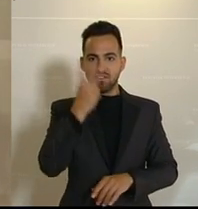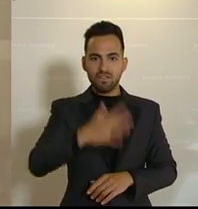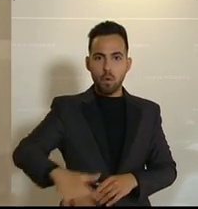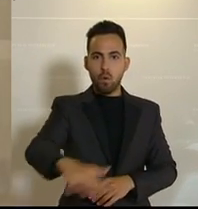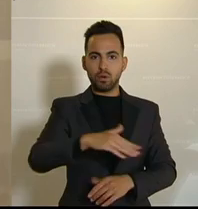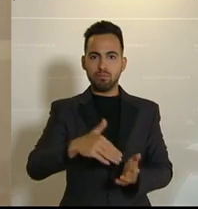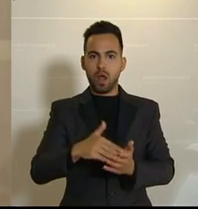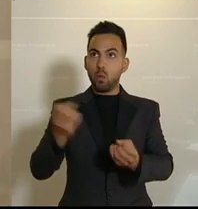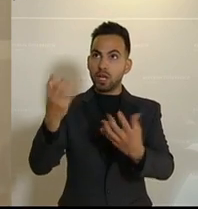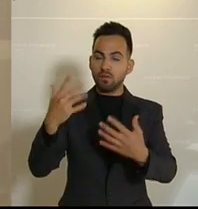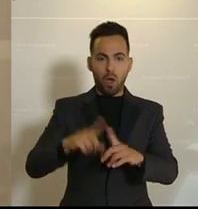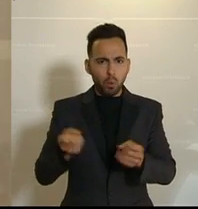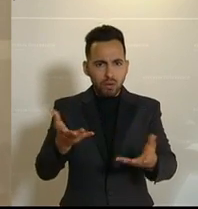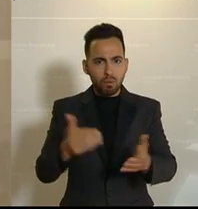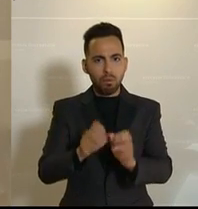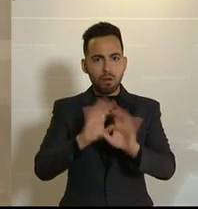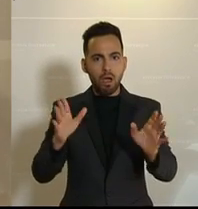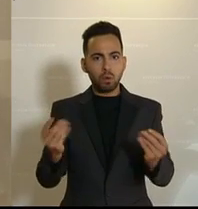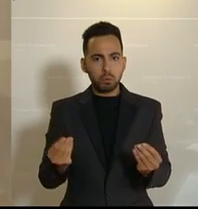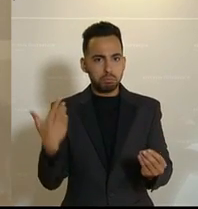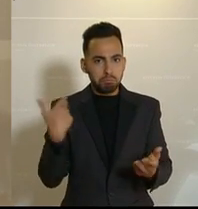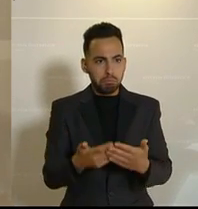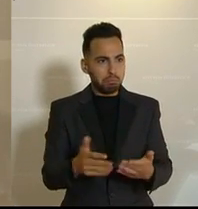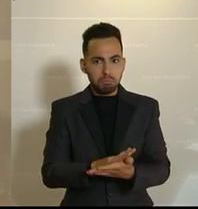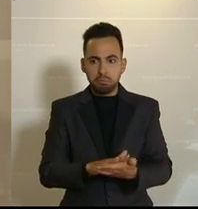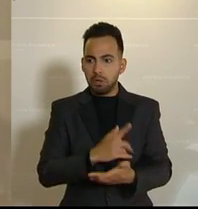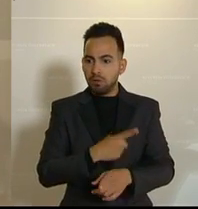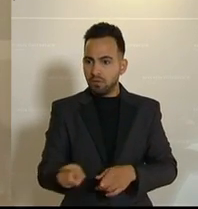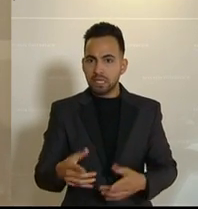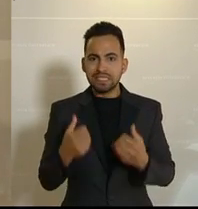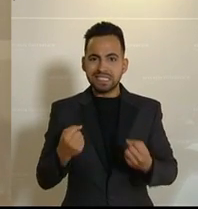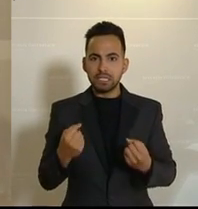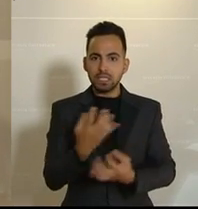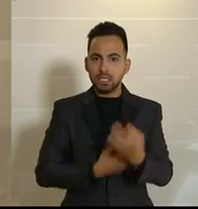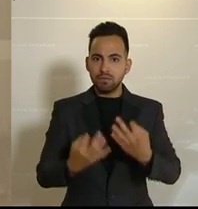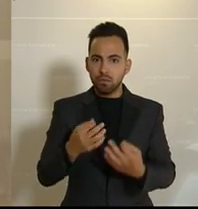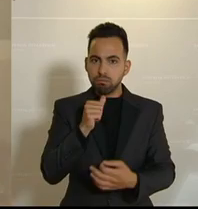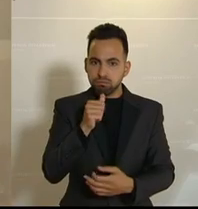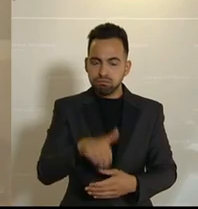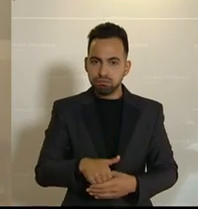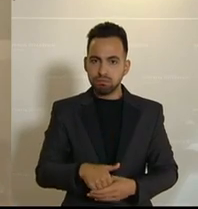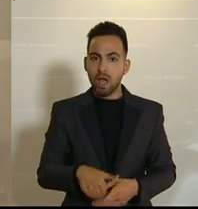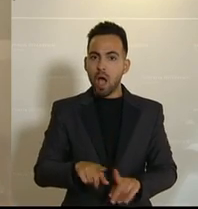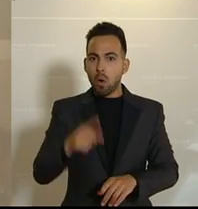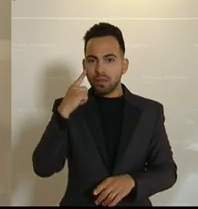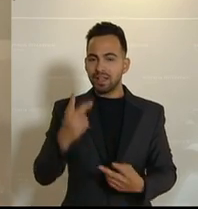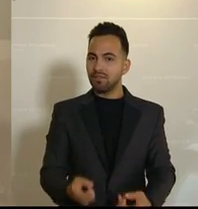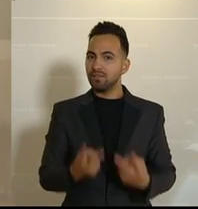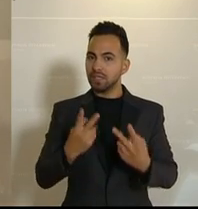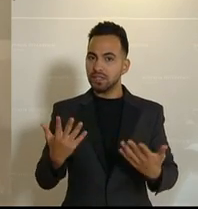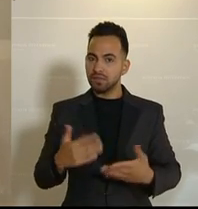großem Vorteil, die im Bedarfsfall genutzt werden. Und ich denke, ganz wichtig ist auch,